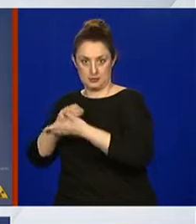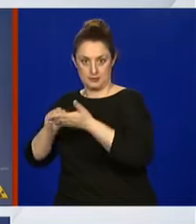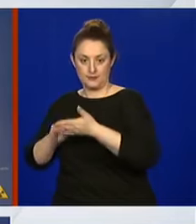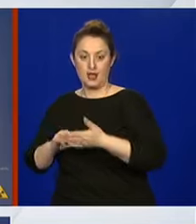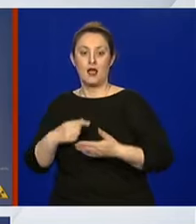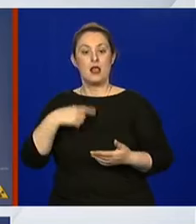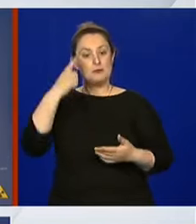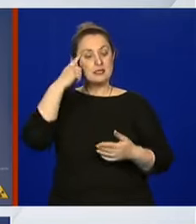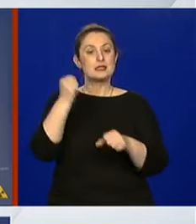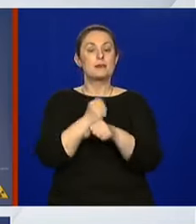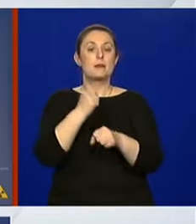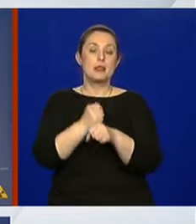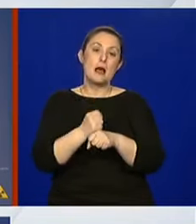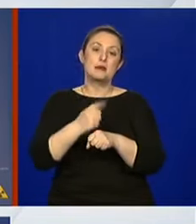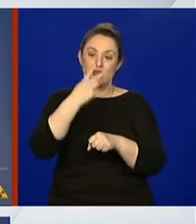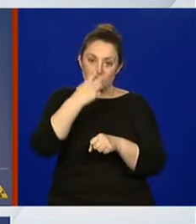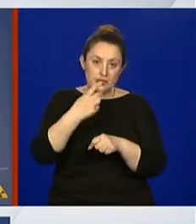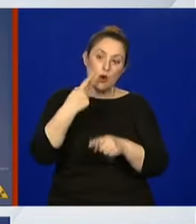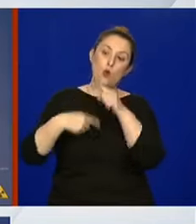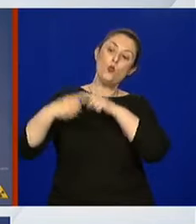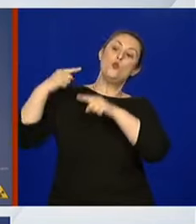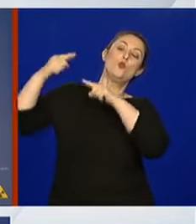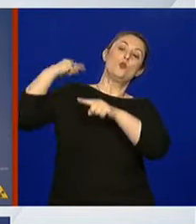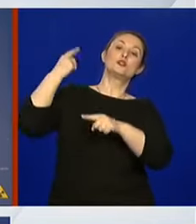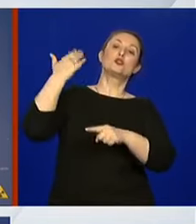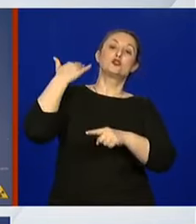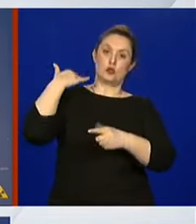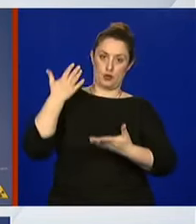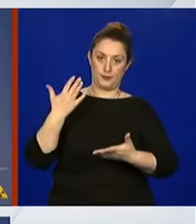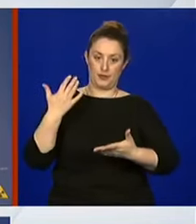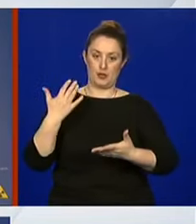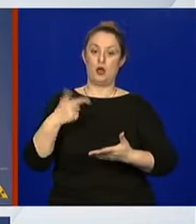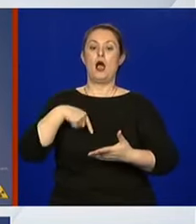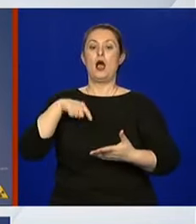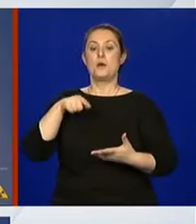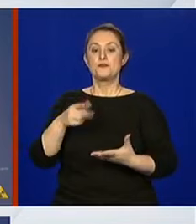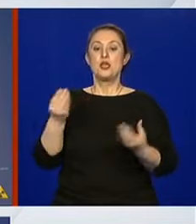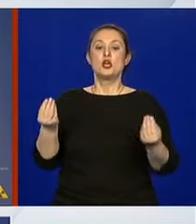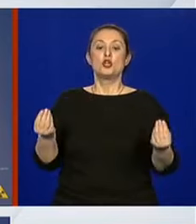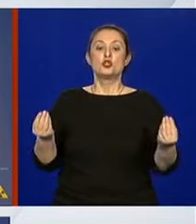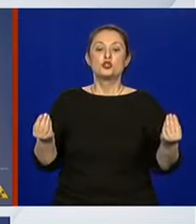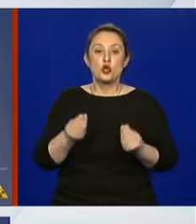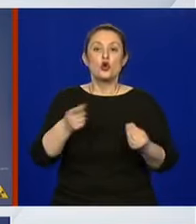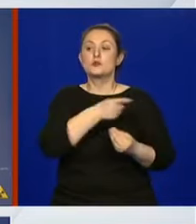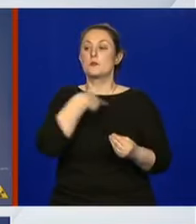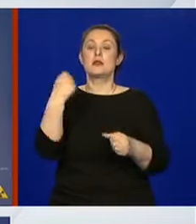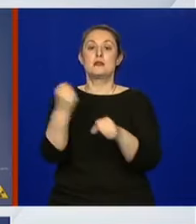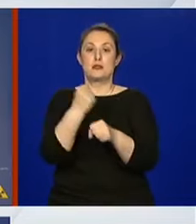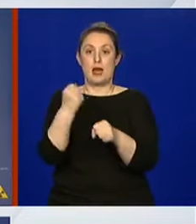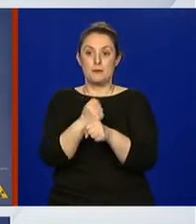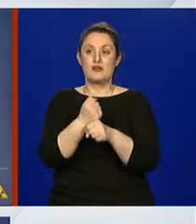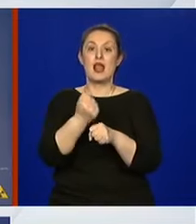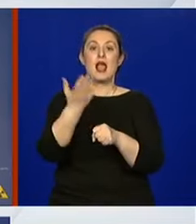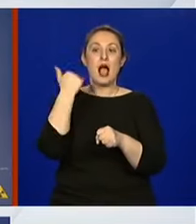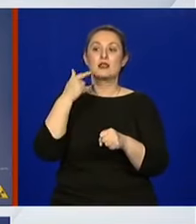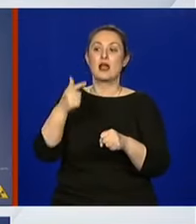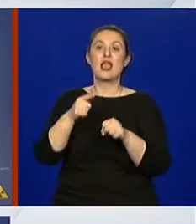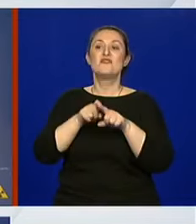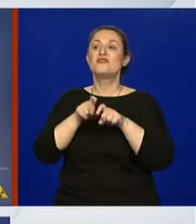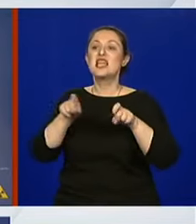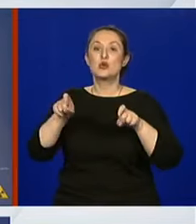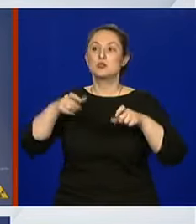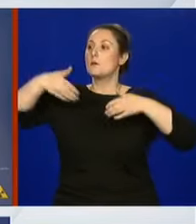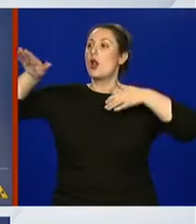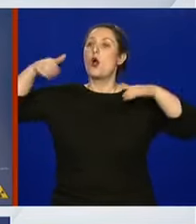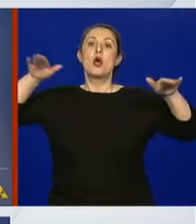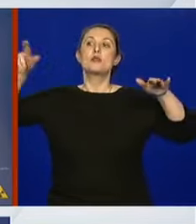retrospekciju, pa referirati se na to šta smo radili kad nam je virus bio još daleko, kako smo se branili da ne